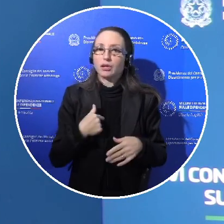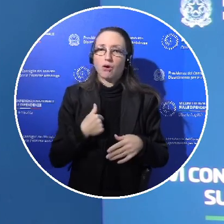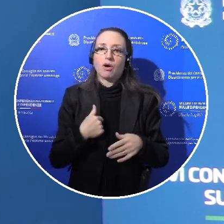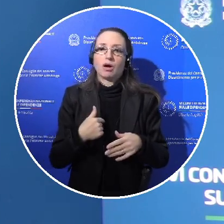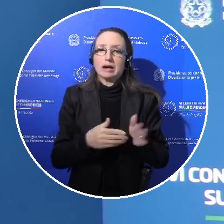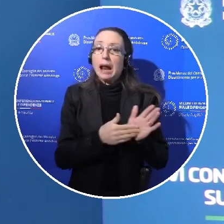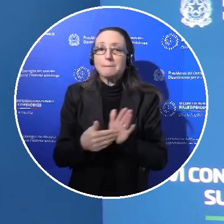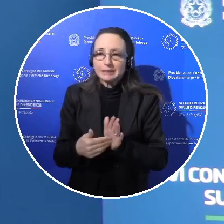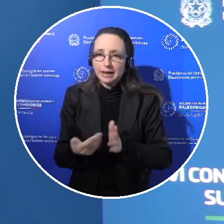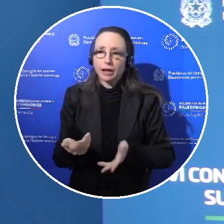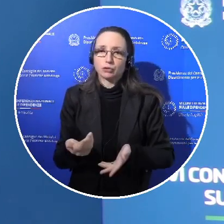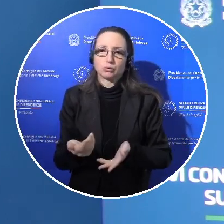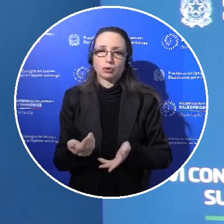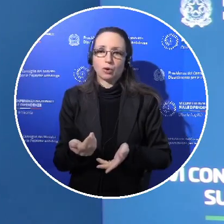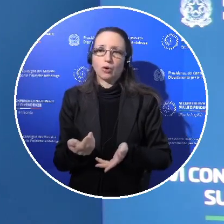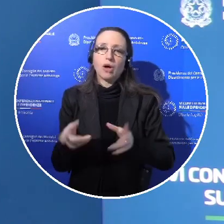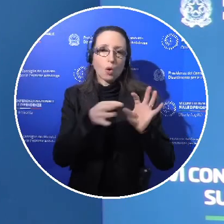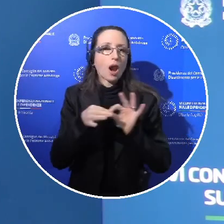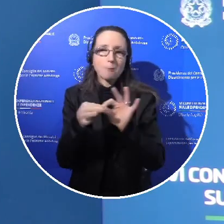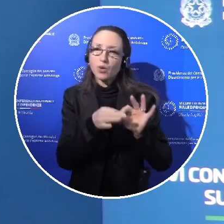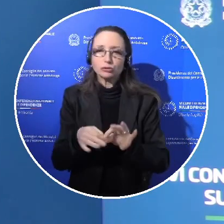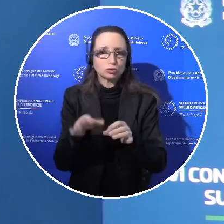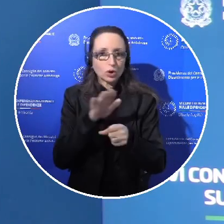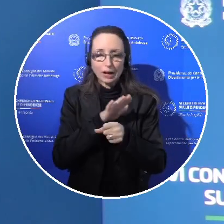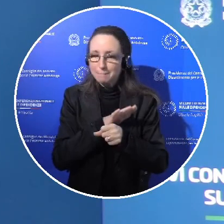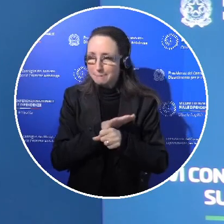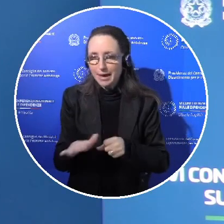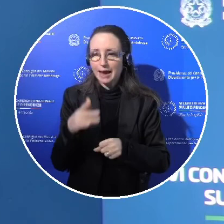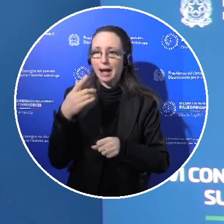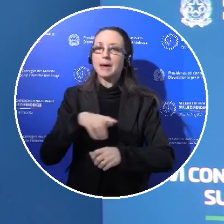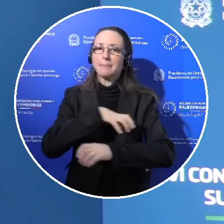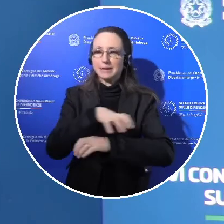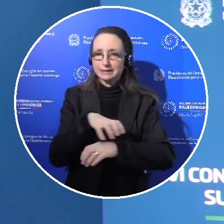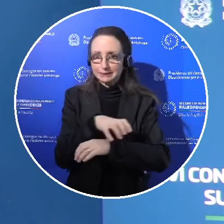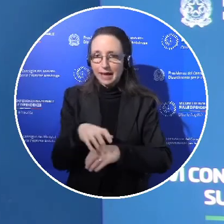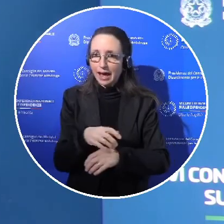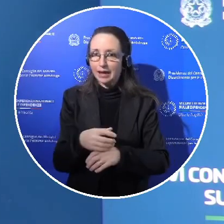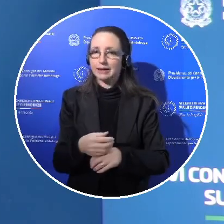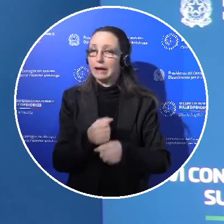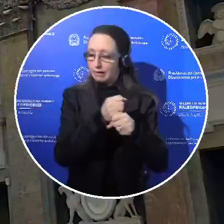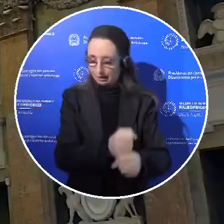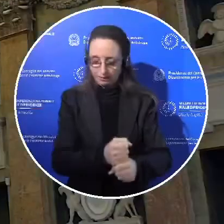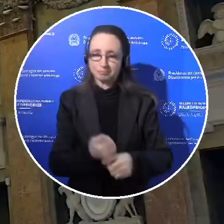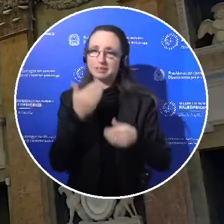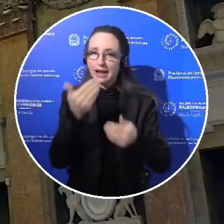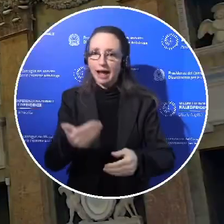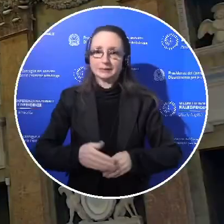Direttore Generale in questo senso, ovvero della piena collaborazione a tutti i ministeri competenti. Grazie. Grazie mille.